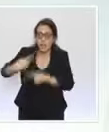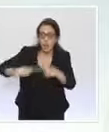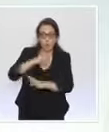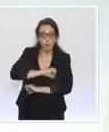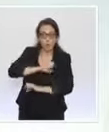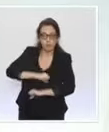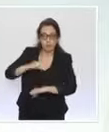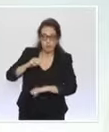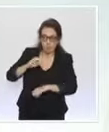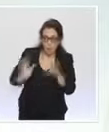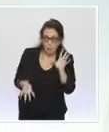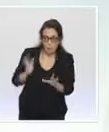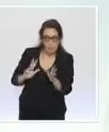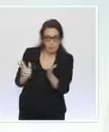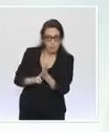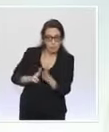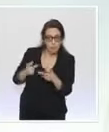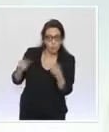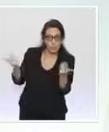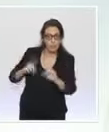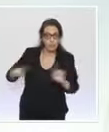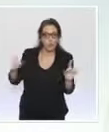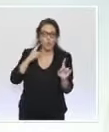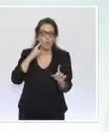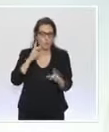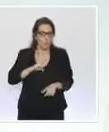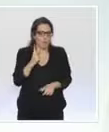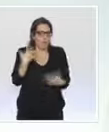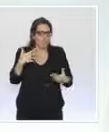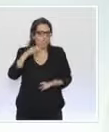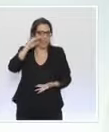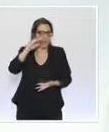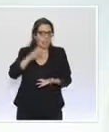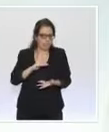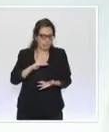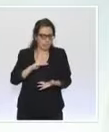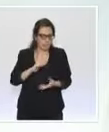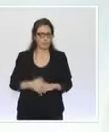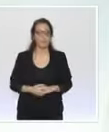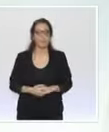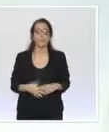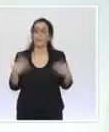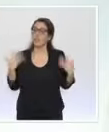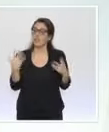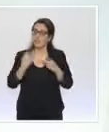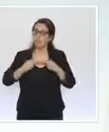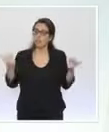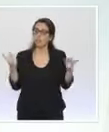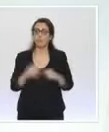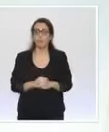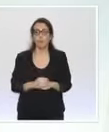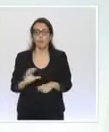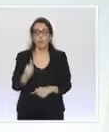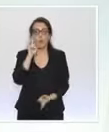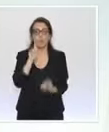et qu'un taux de perte doit être pris en compte. Or, comme je l'ai dit, notre premier objectif est de